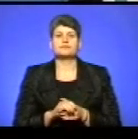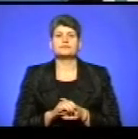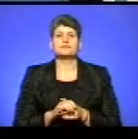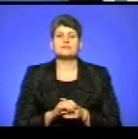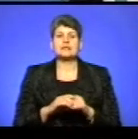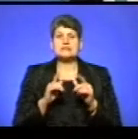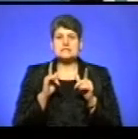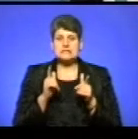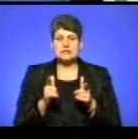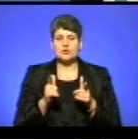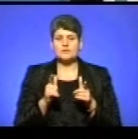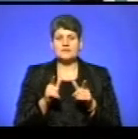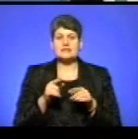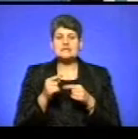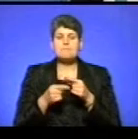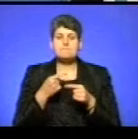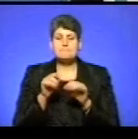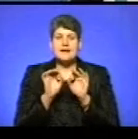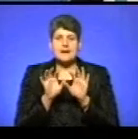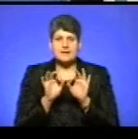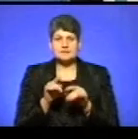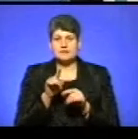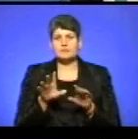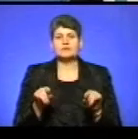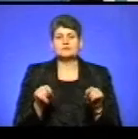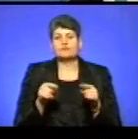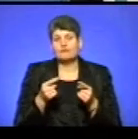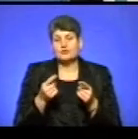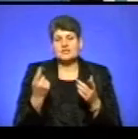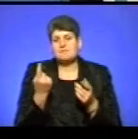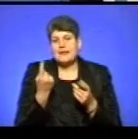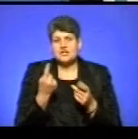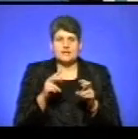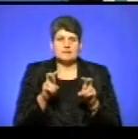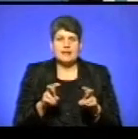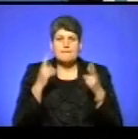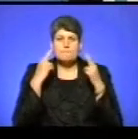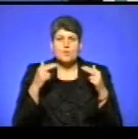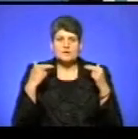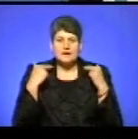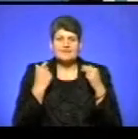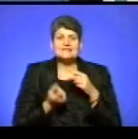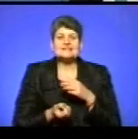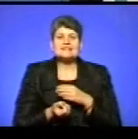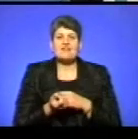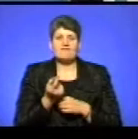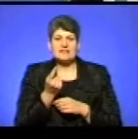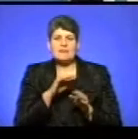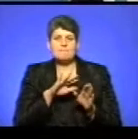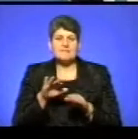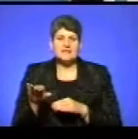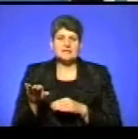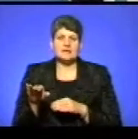Згідно з переказами, вона була заснована, чи перші поселення, монаші поселення,'явилися після